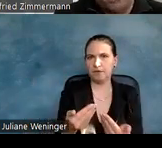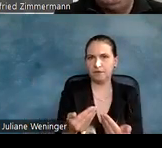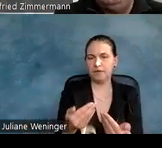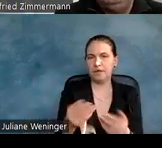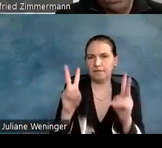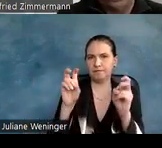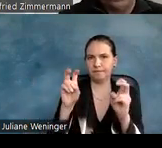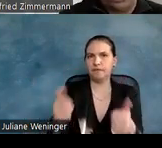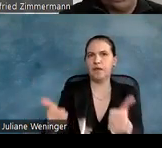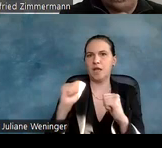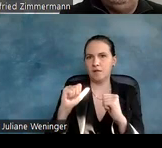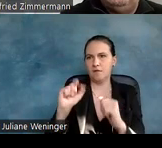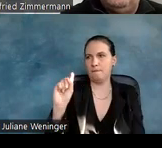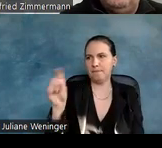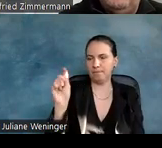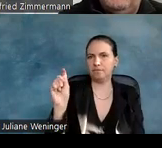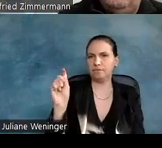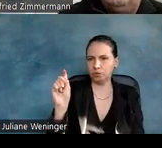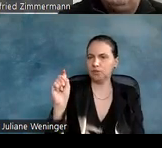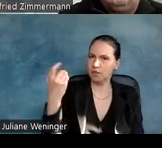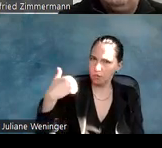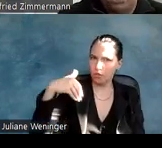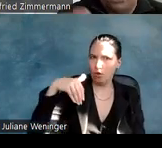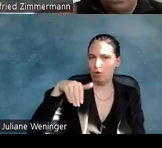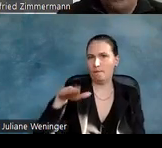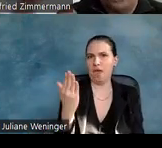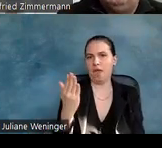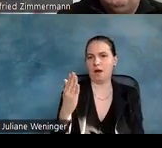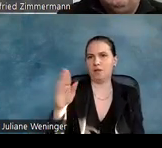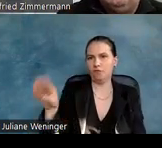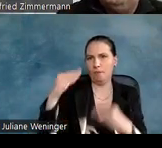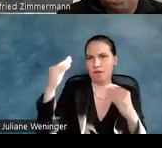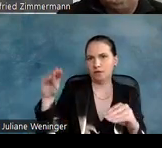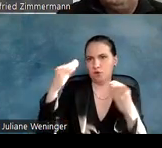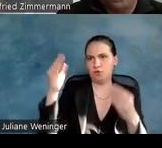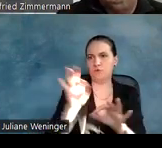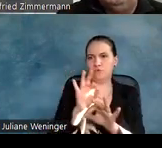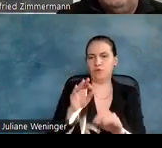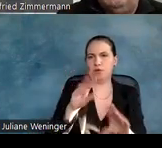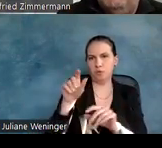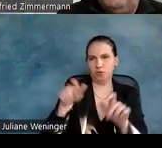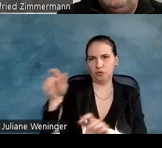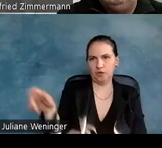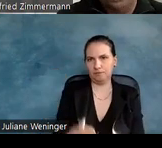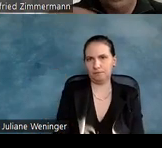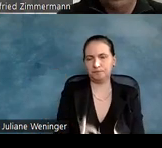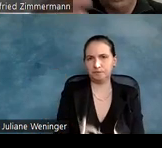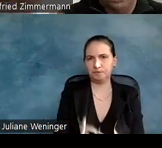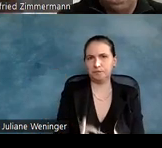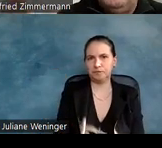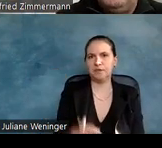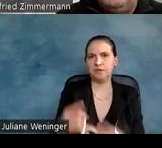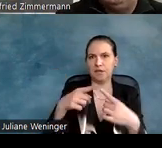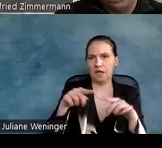Hilfe-Button, der den Nutzer auf eine Seite umleitet,